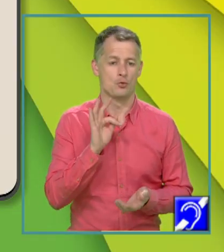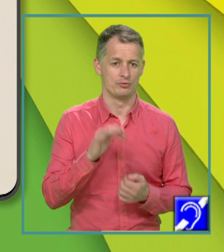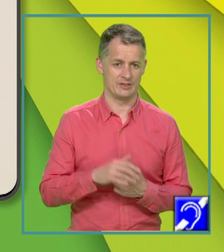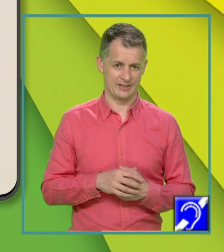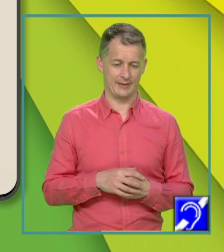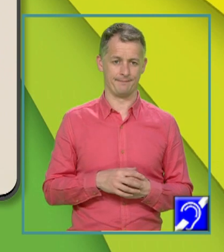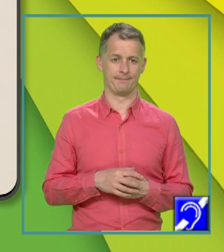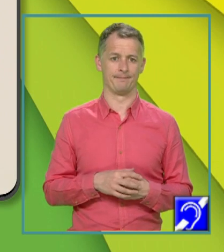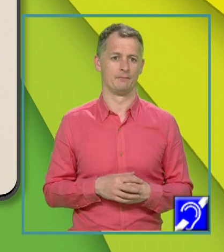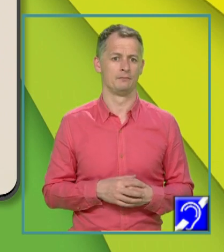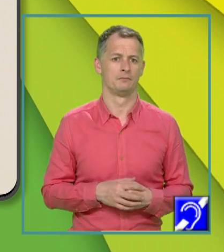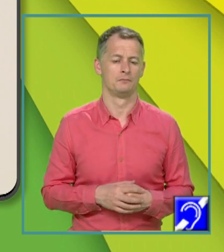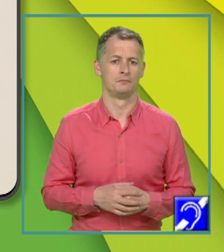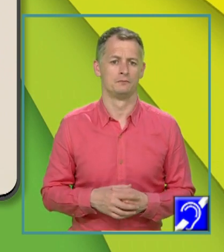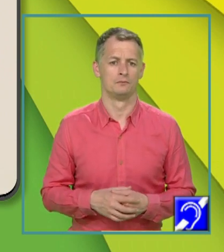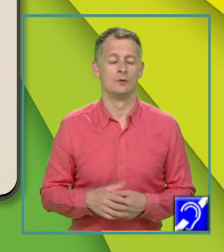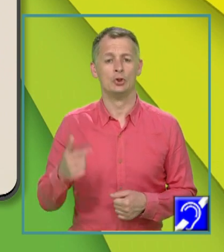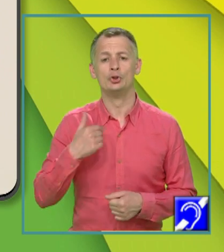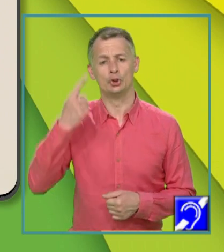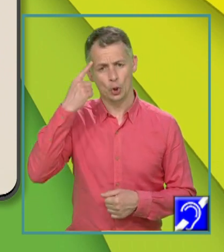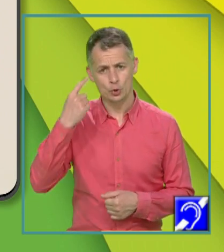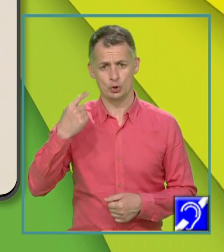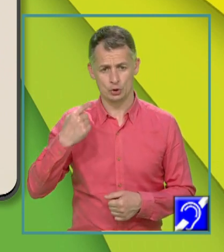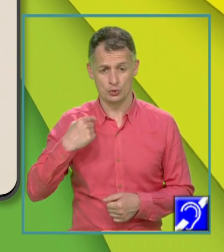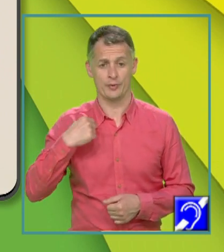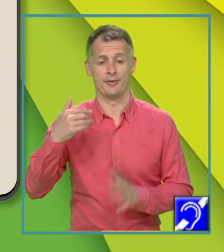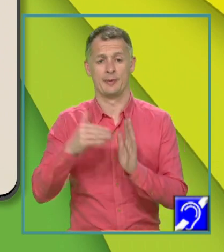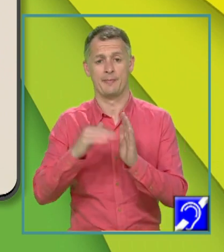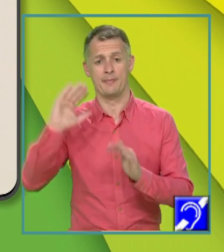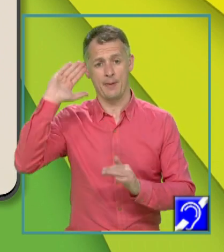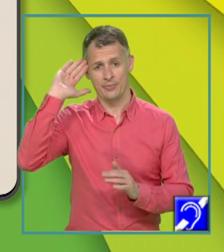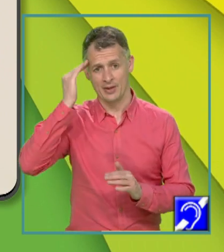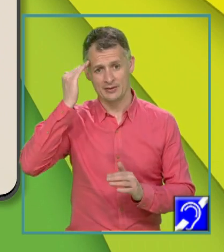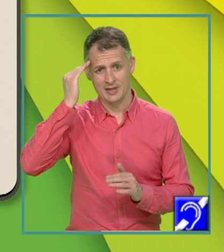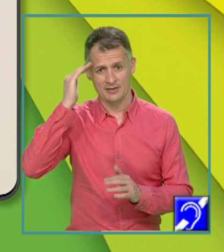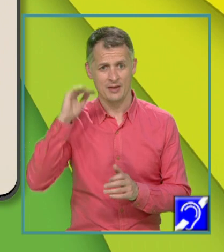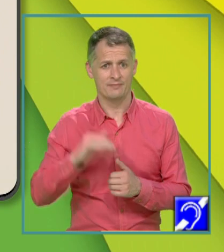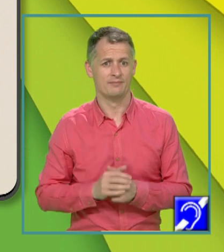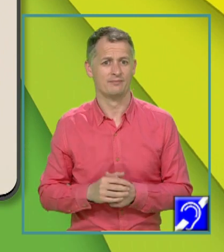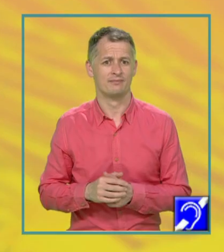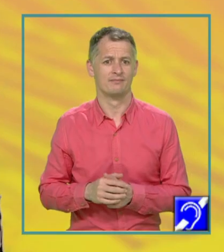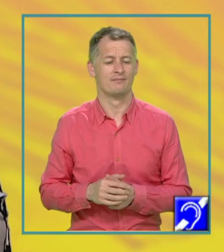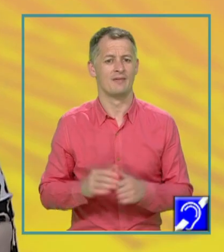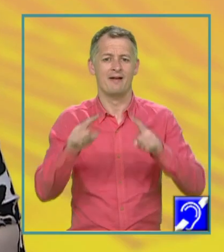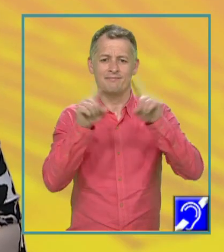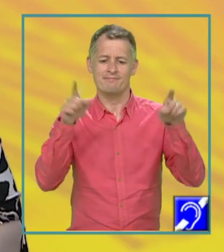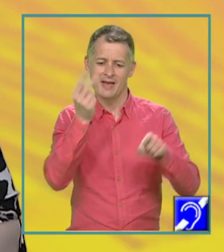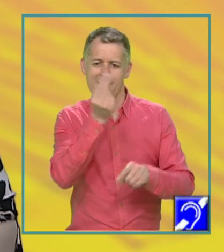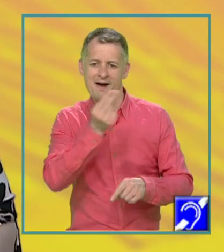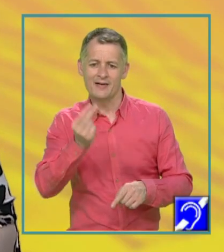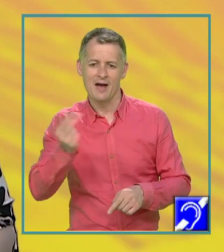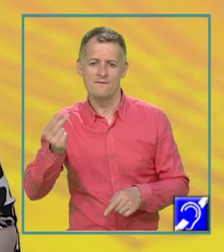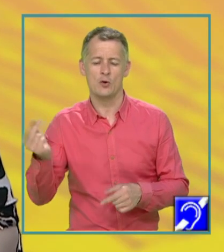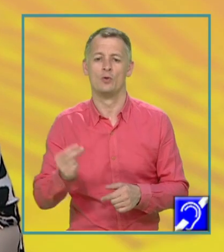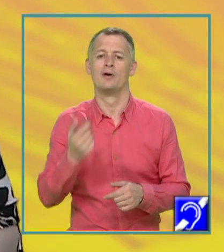pentru funcții, eu știu că, trebuie să-mi amintesc, graficul funcției, când un punct aparține